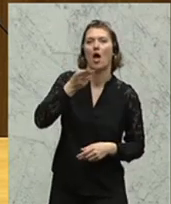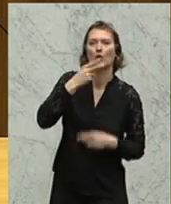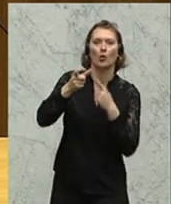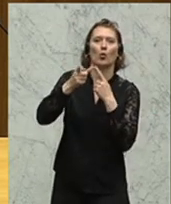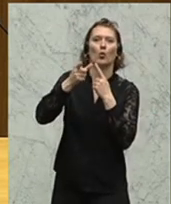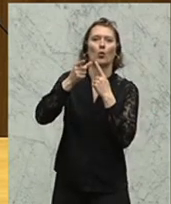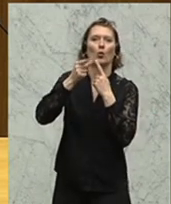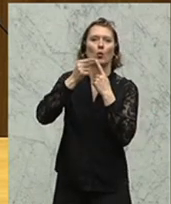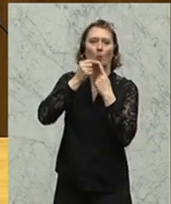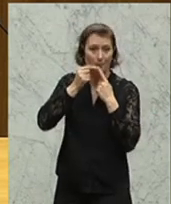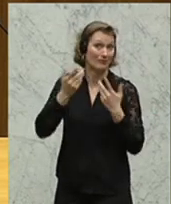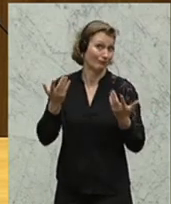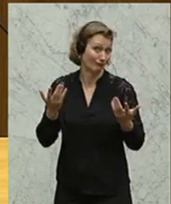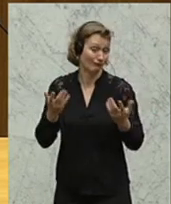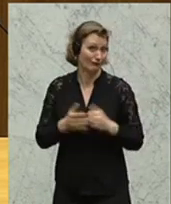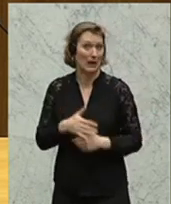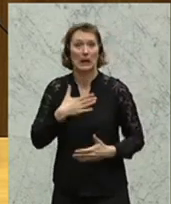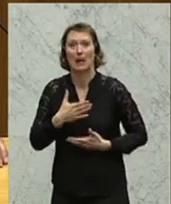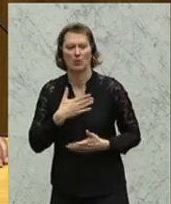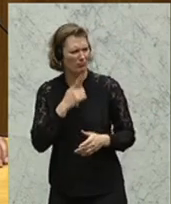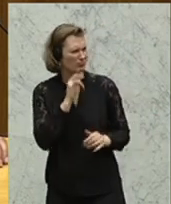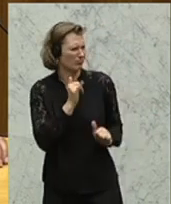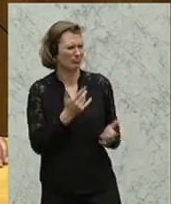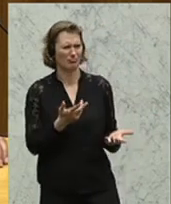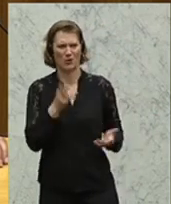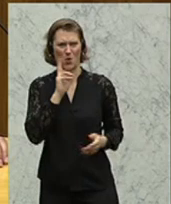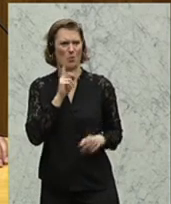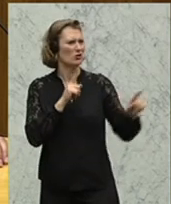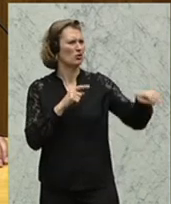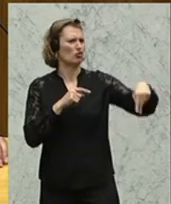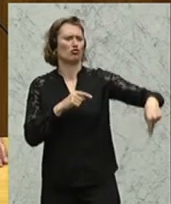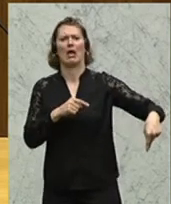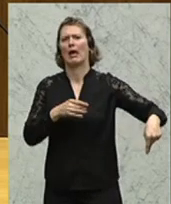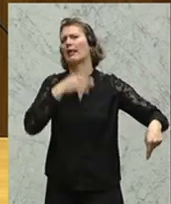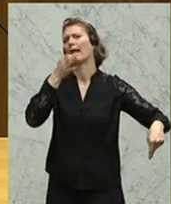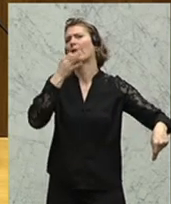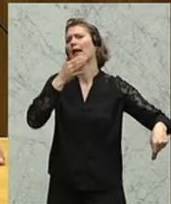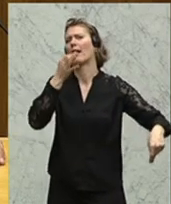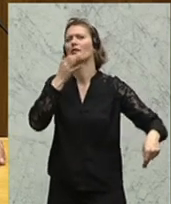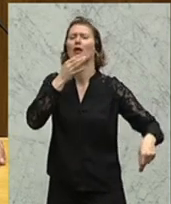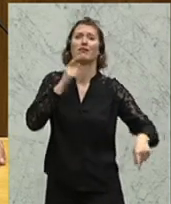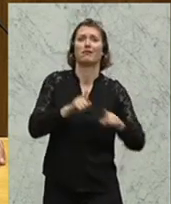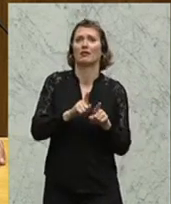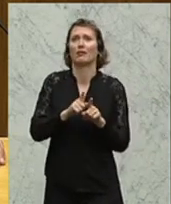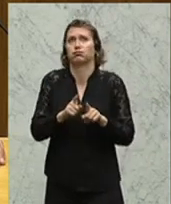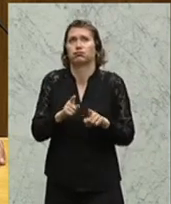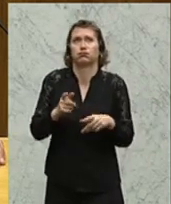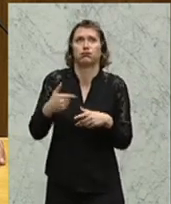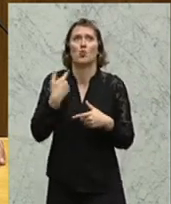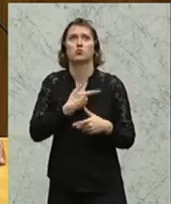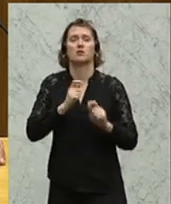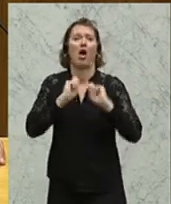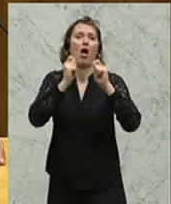Zigarette rauchen. Und ich finde das schon ein bisschen vermessen, dass Sie sich da herstellen und sagen, dass unser